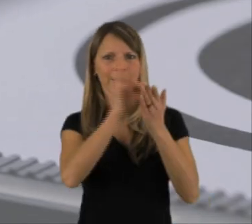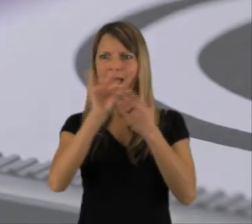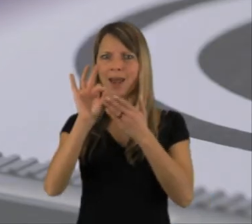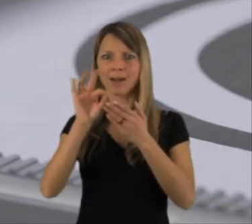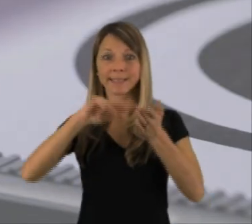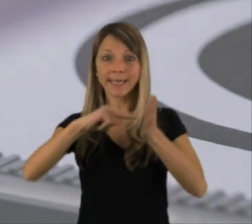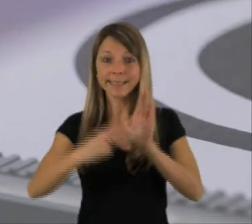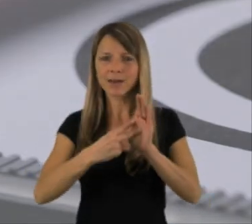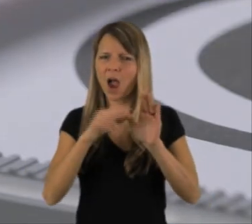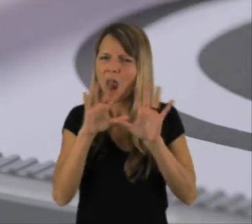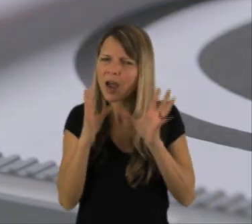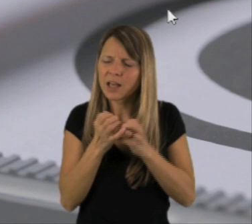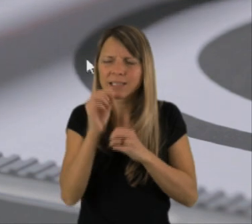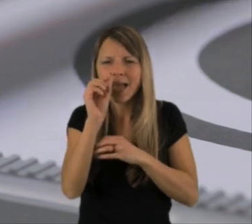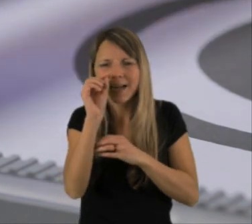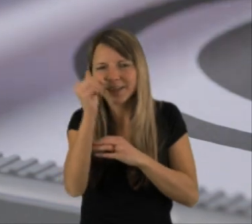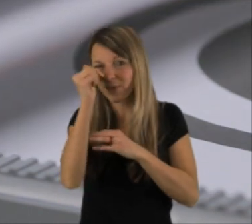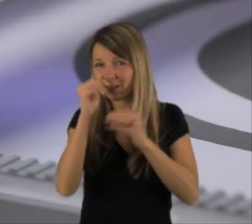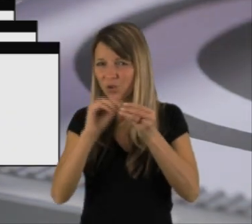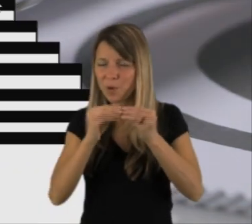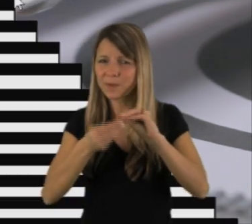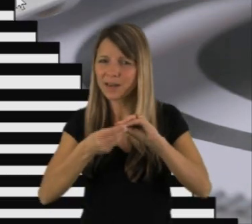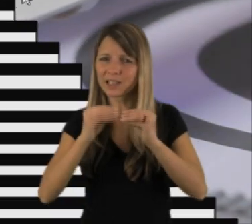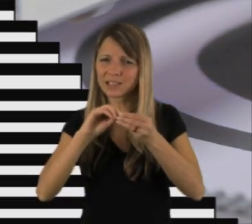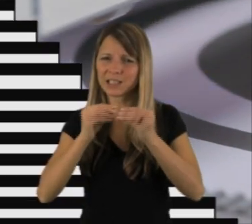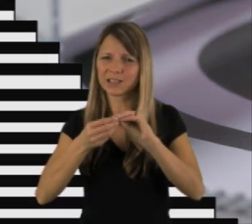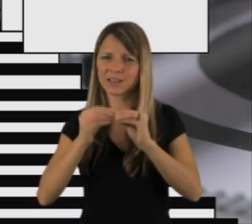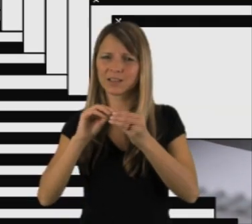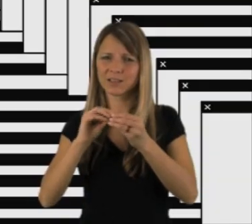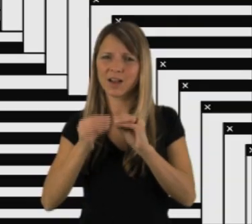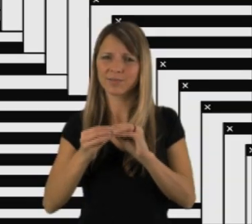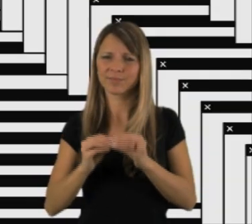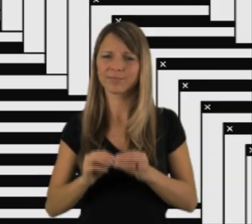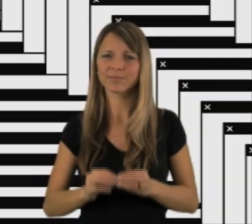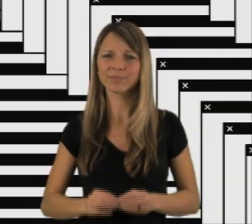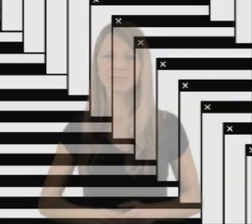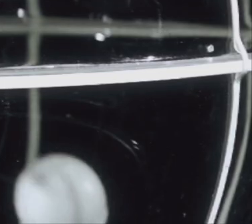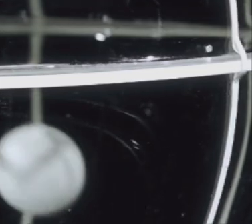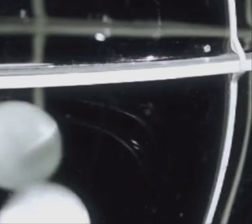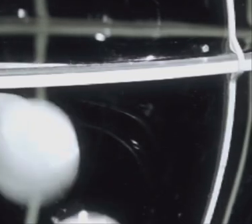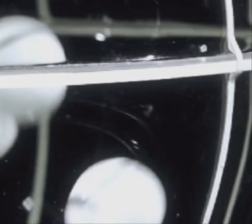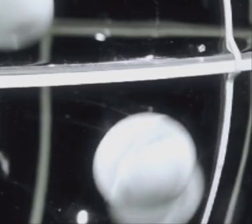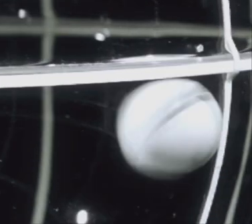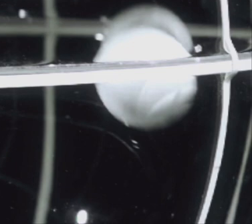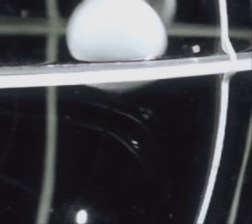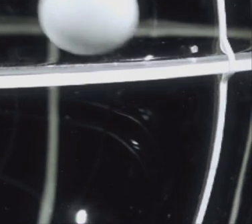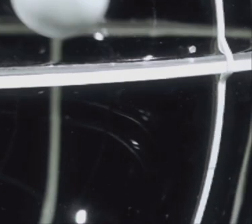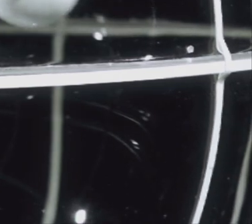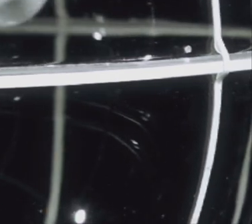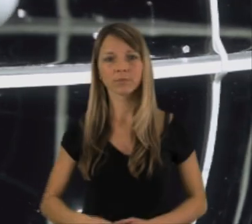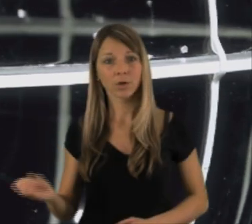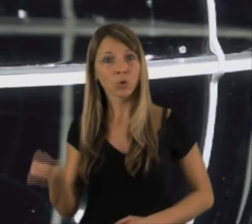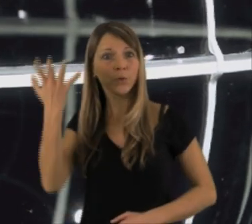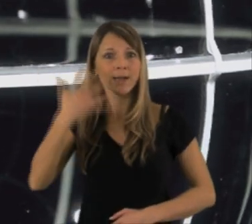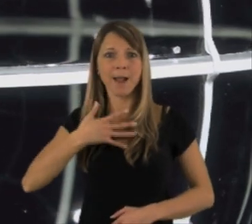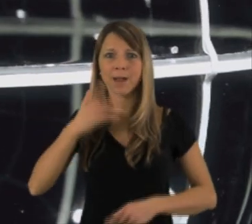überschaubar. Mit dem Siegeszug der digitalen Technik ist es mit dieser Überschaubarkeit vorbei. Das Urheberrecht ist zu